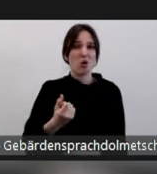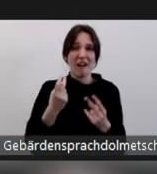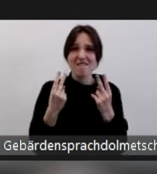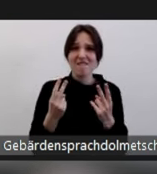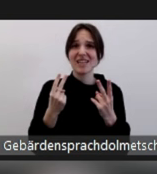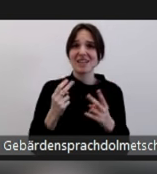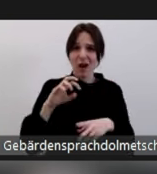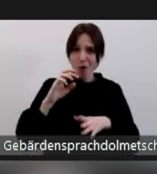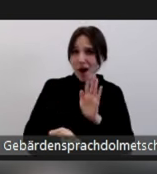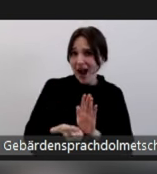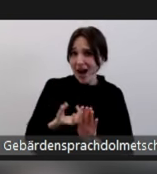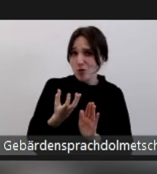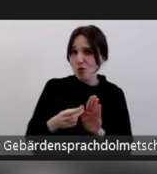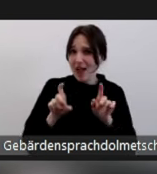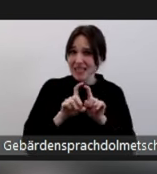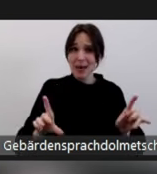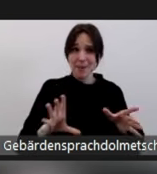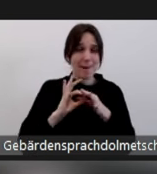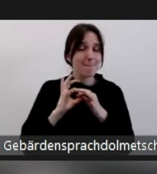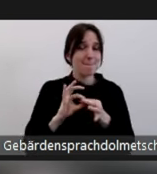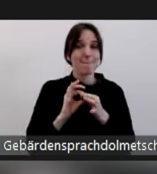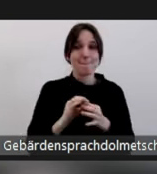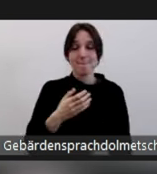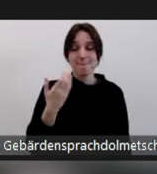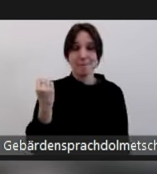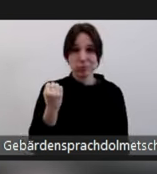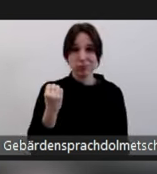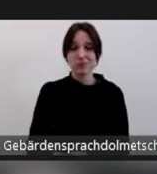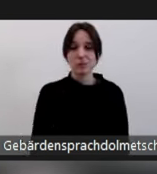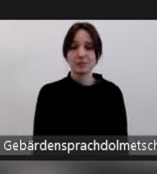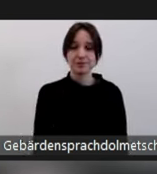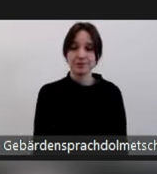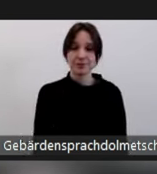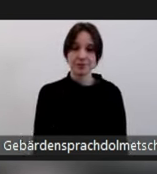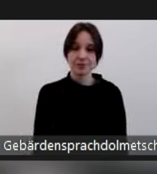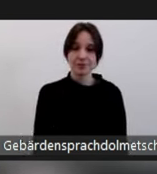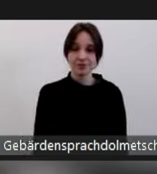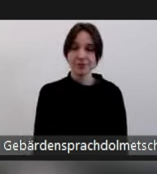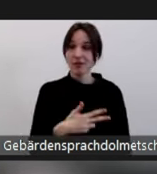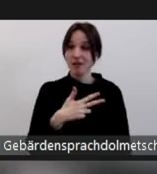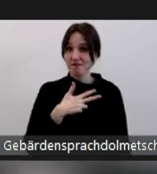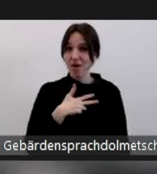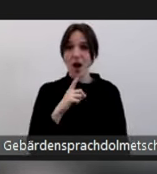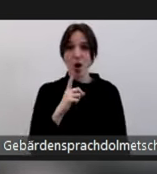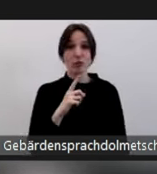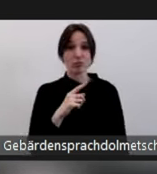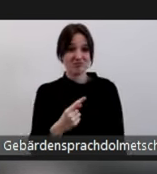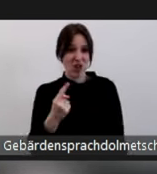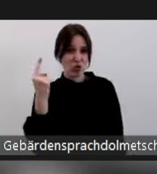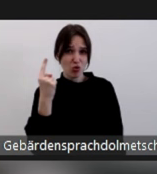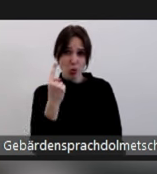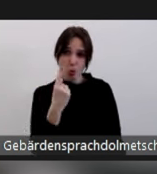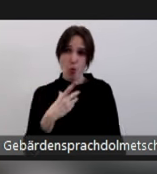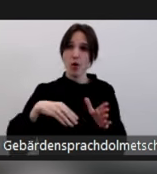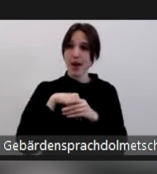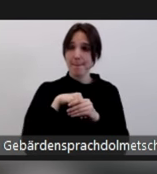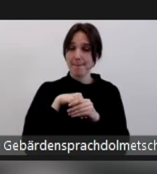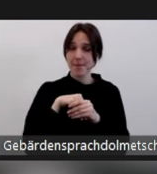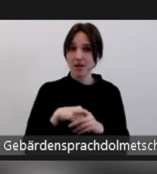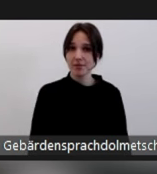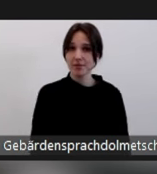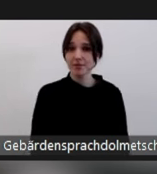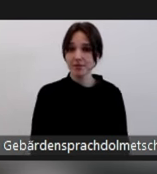Debatten verknüpft ist und wie teilweise wirklich auch bedrohlich Debatten zu diesen Themen auch öffentlich geführt werden.